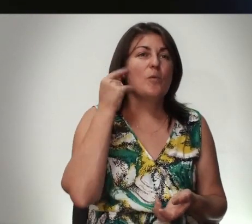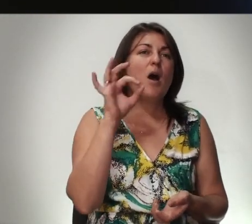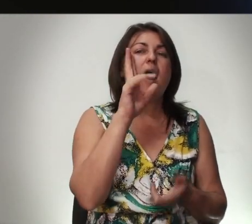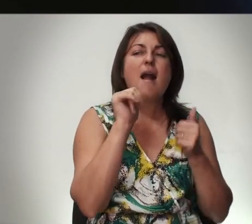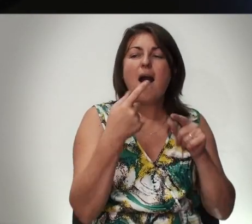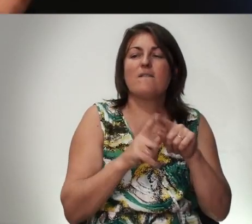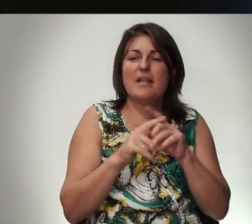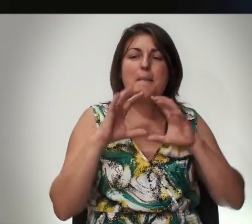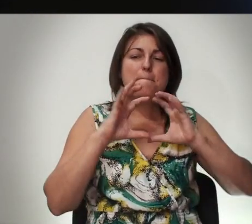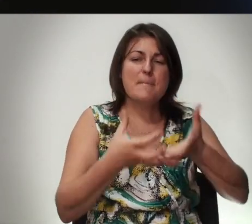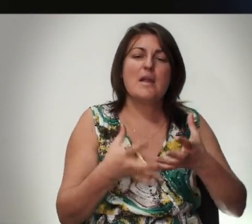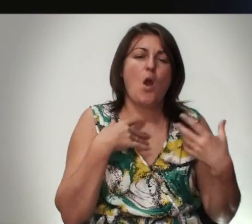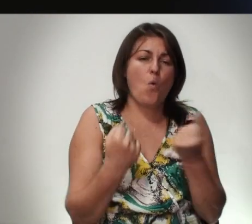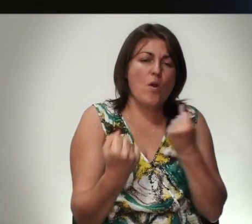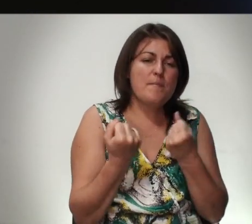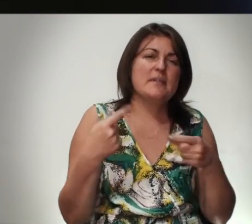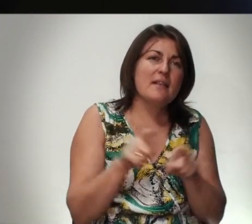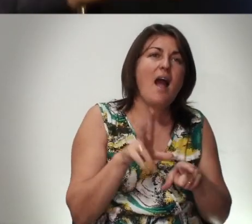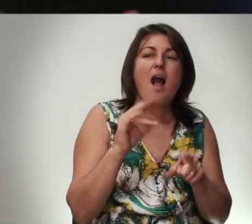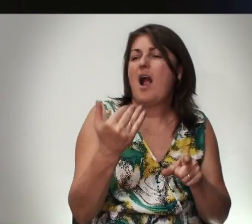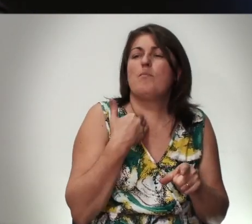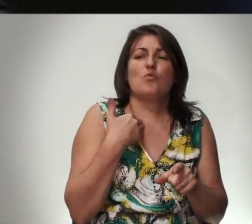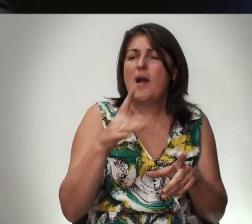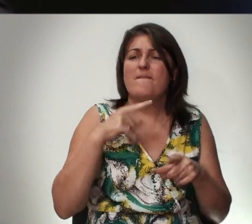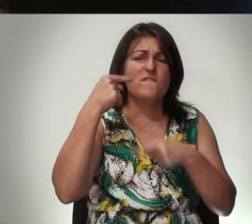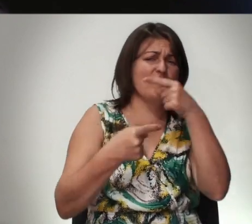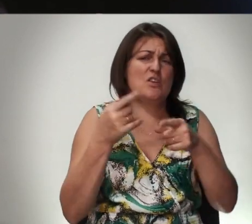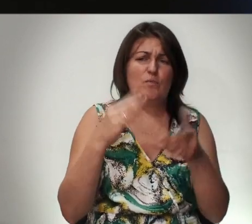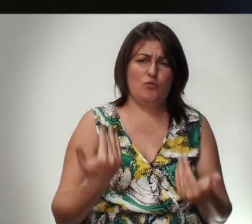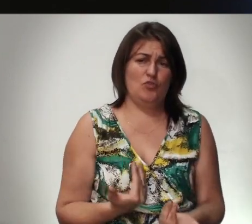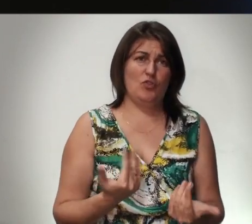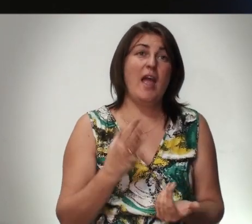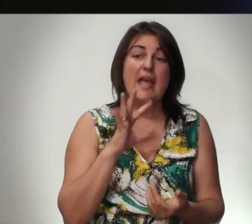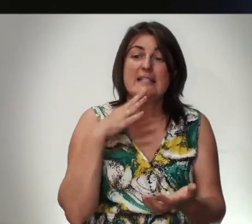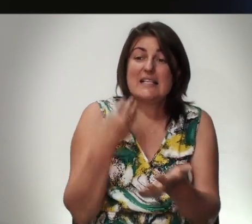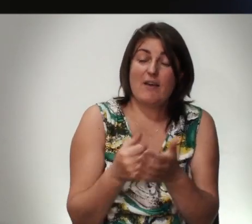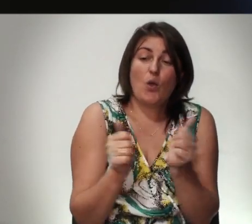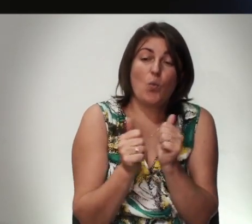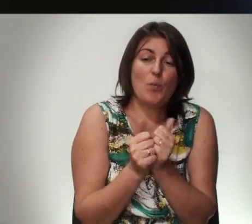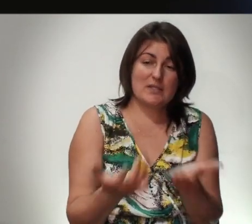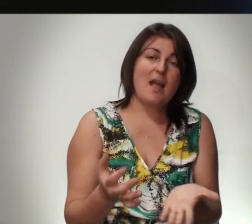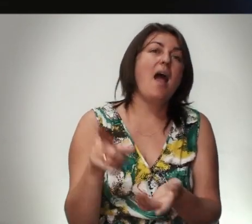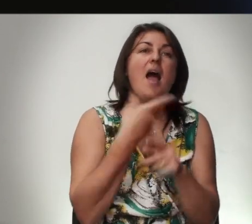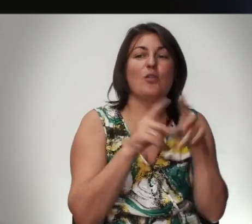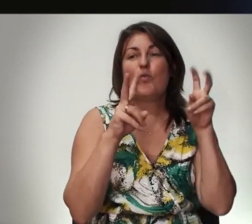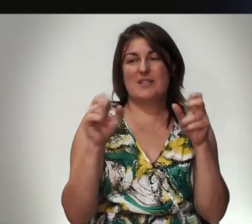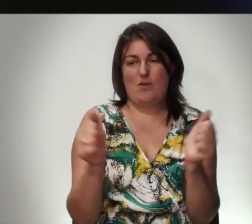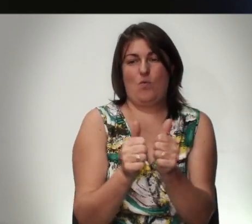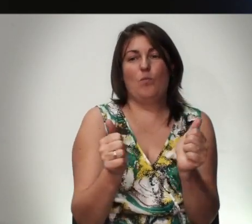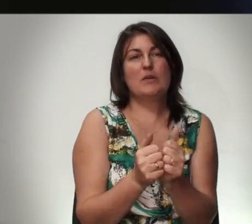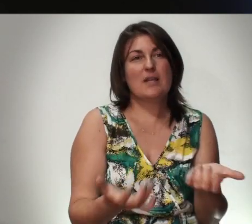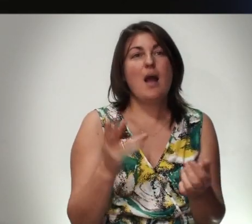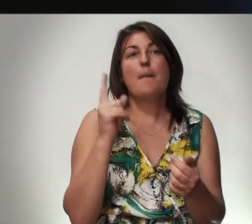О В Мире Укрепиться Так Как будто Вечно Буду Жить И А вот За Своей Глупости Это Называется Глупость